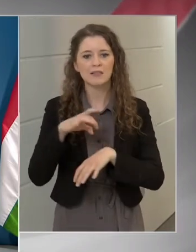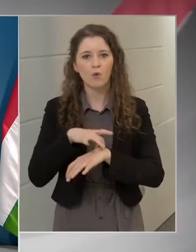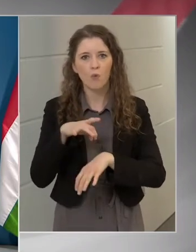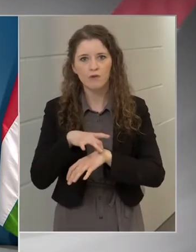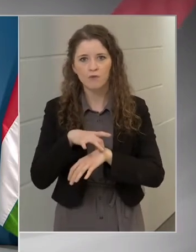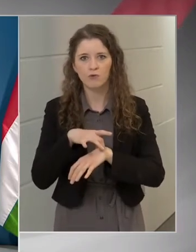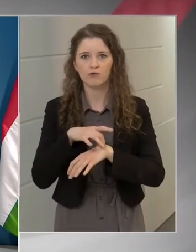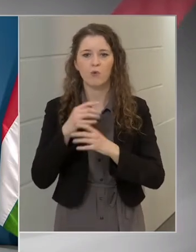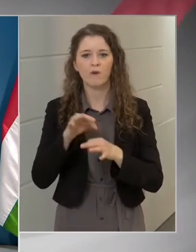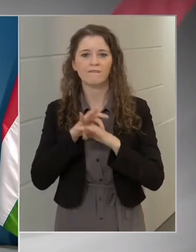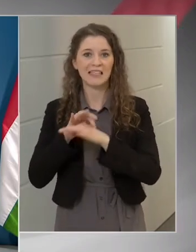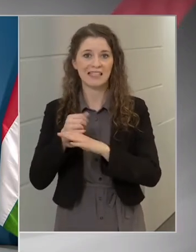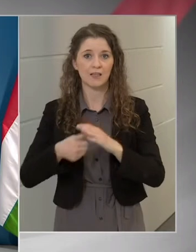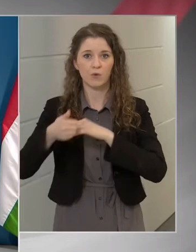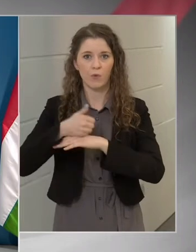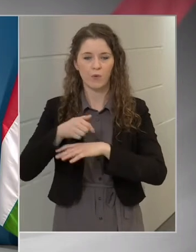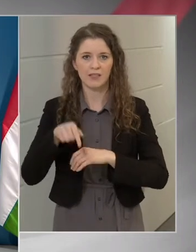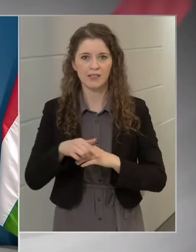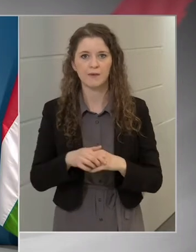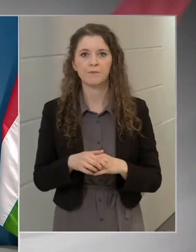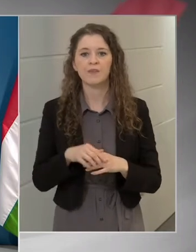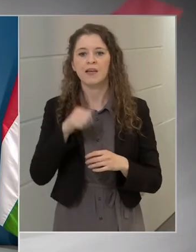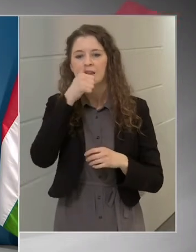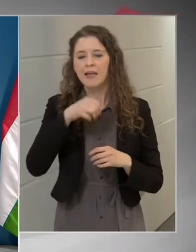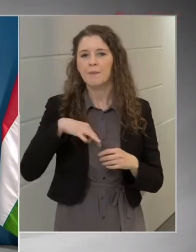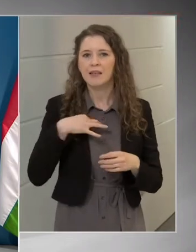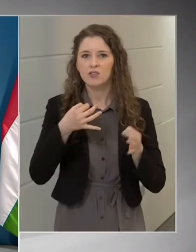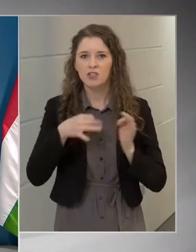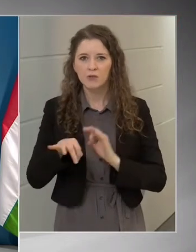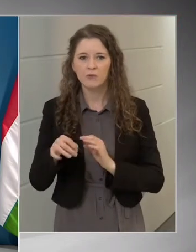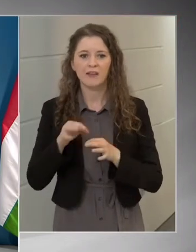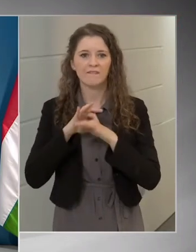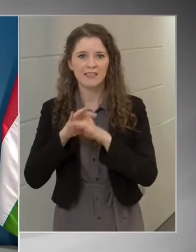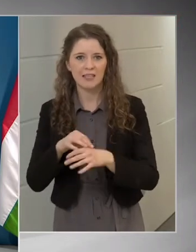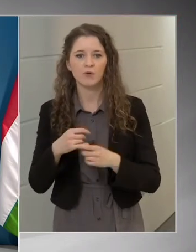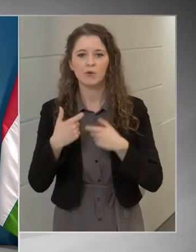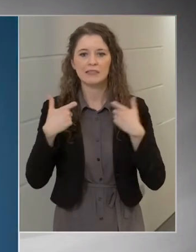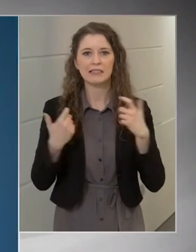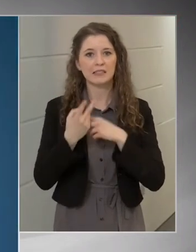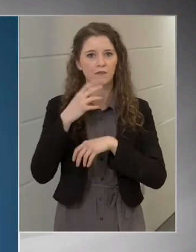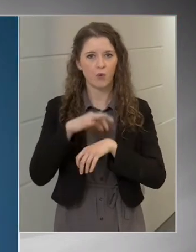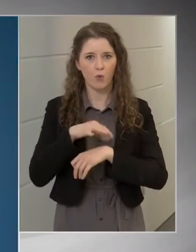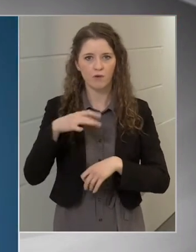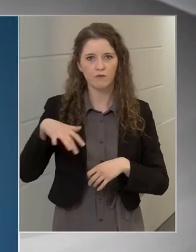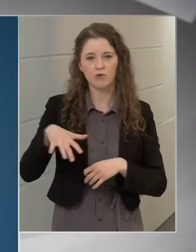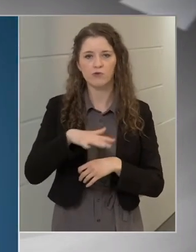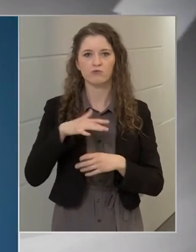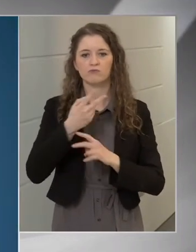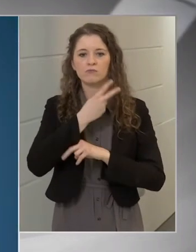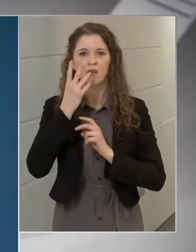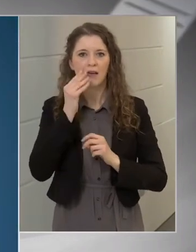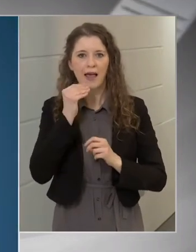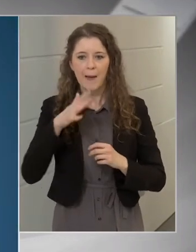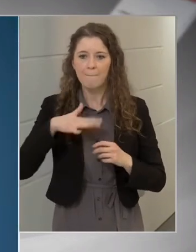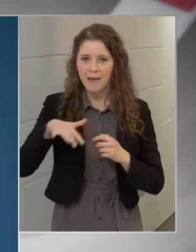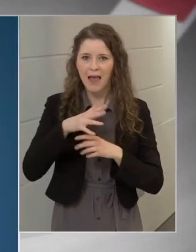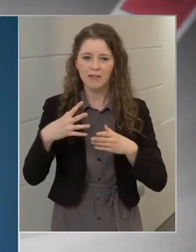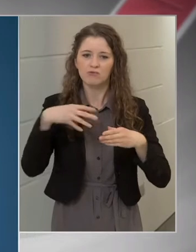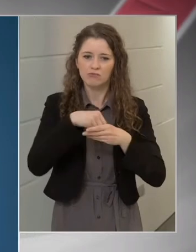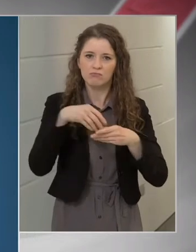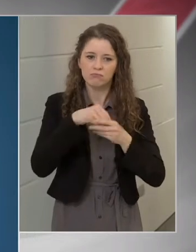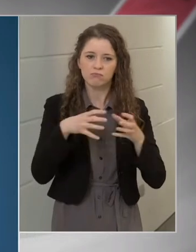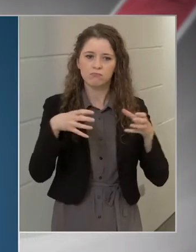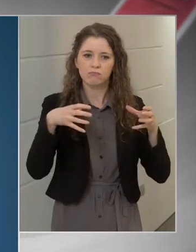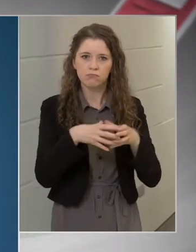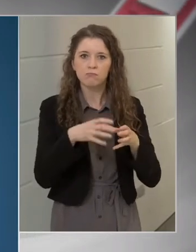kollegiális vezetői, népegészségügyi vezetők, tisztifőorvosok, szakemberek, és minden olyan szerv részt